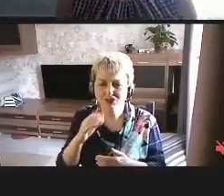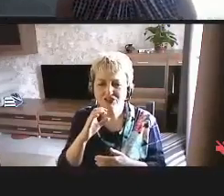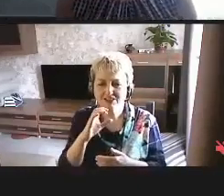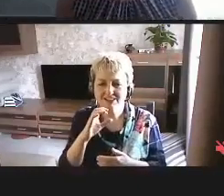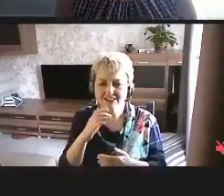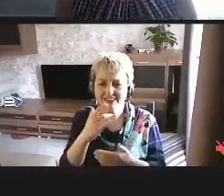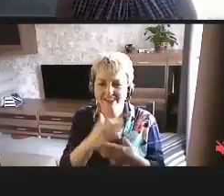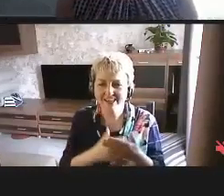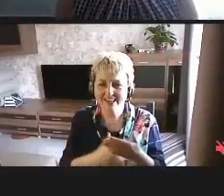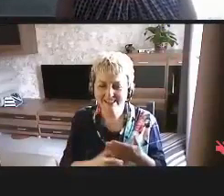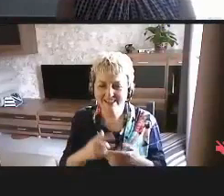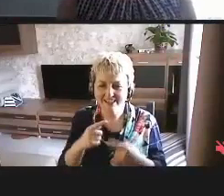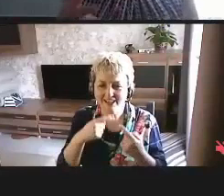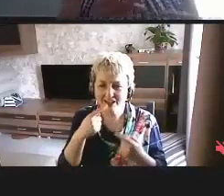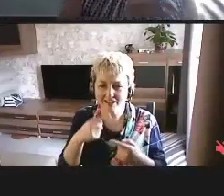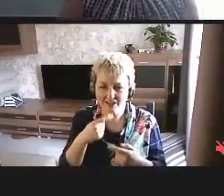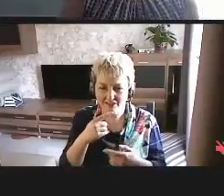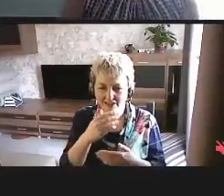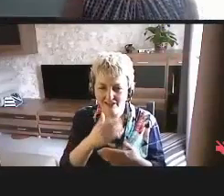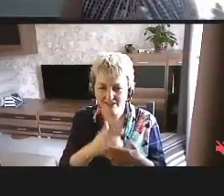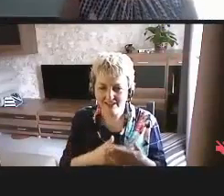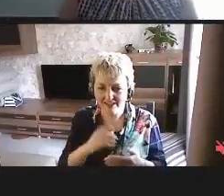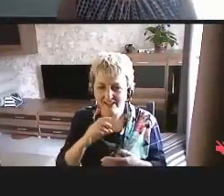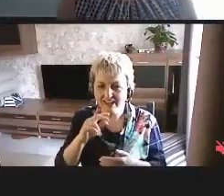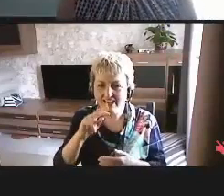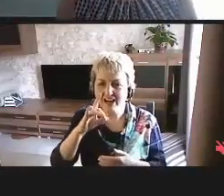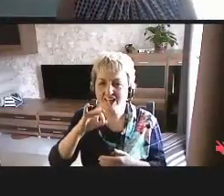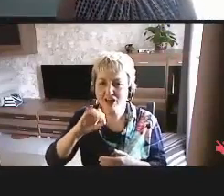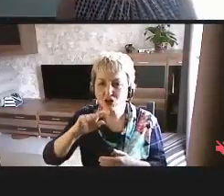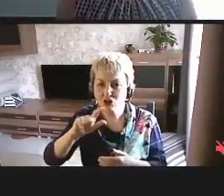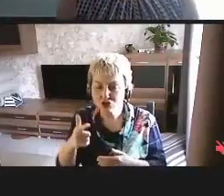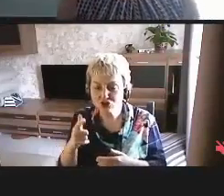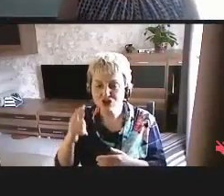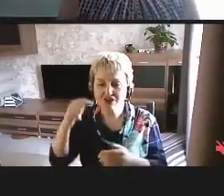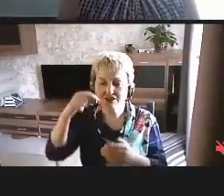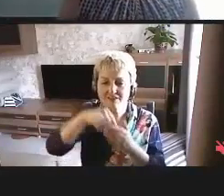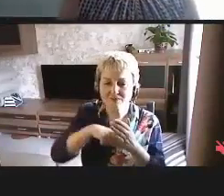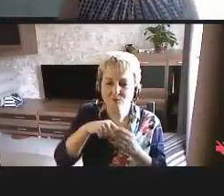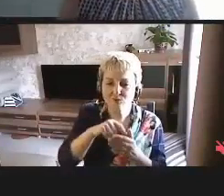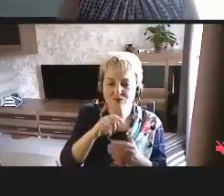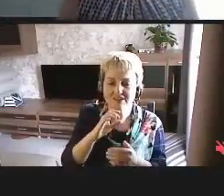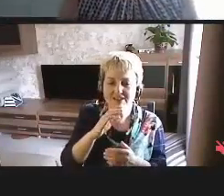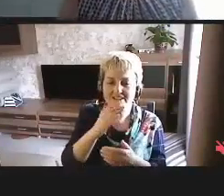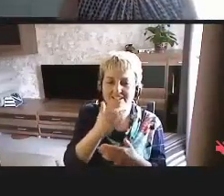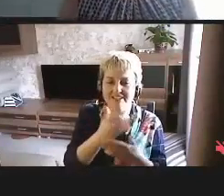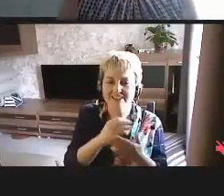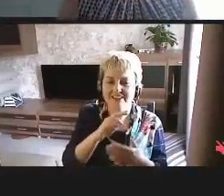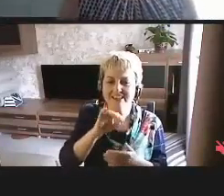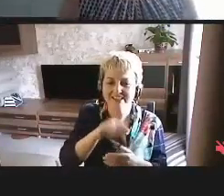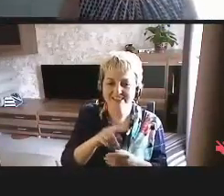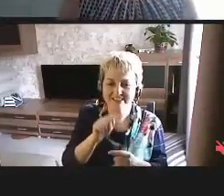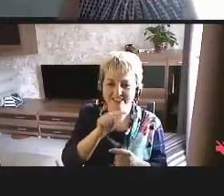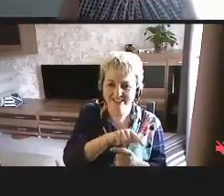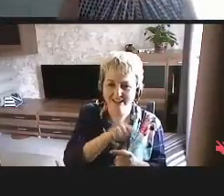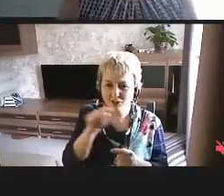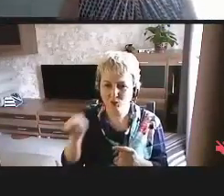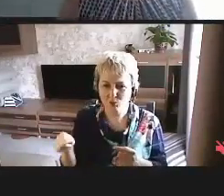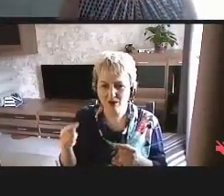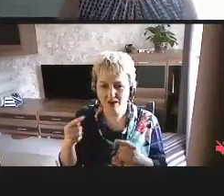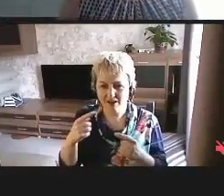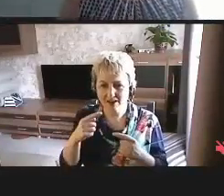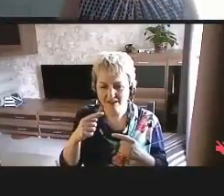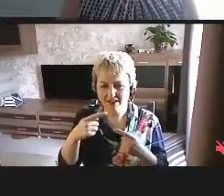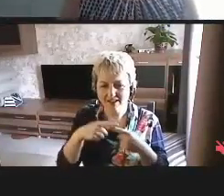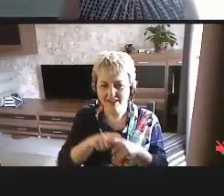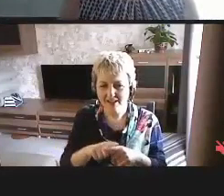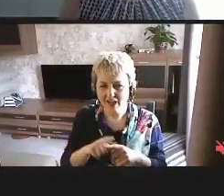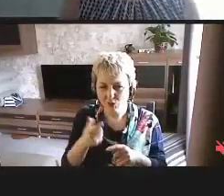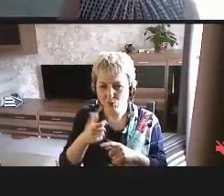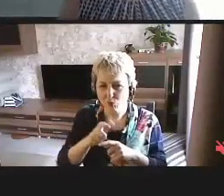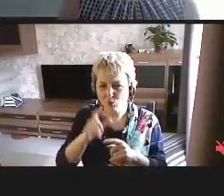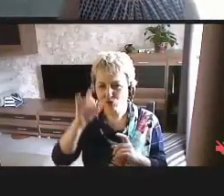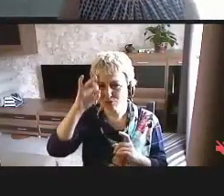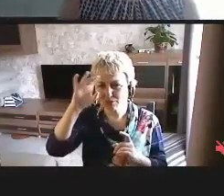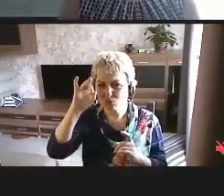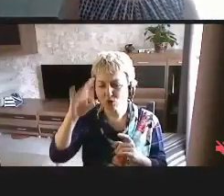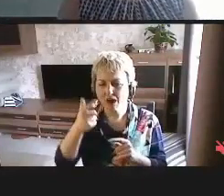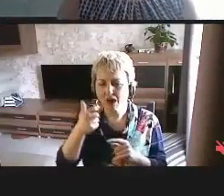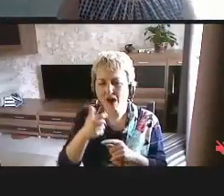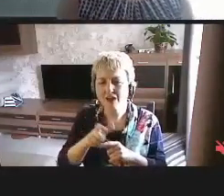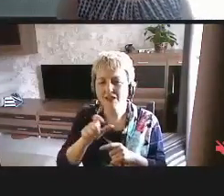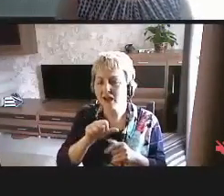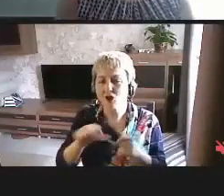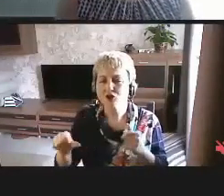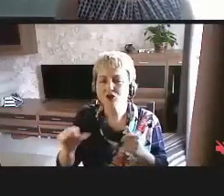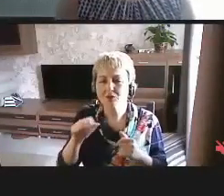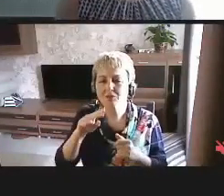в речь и речь в текст. И та, и другая технологии очень популярны, особенно при